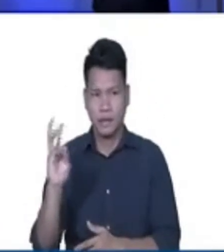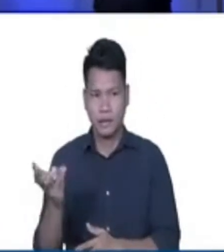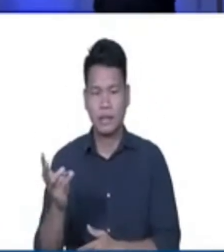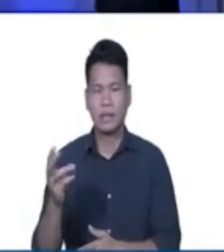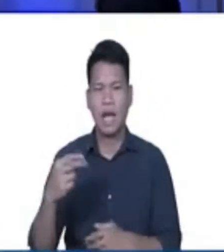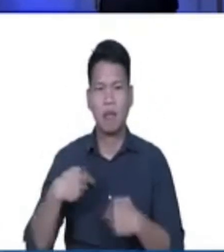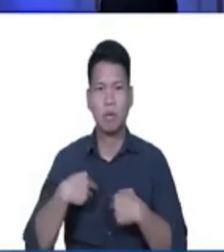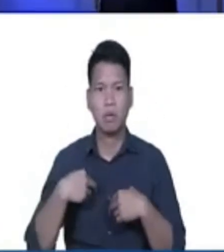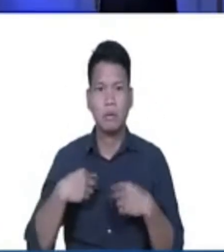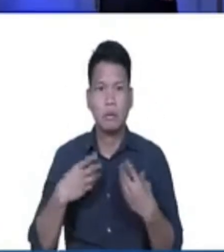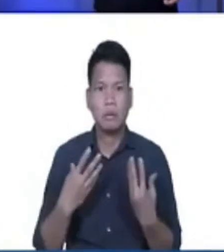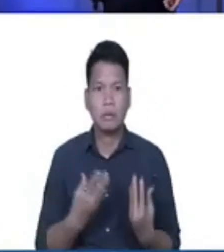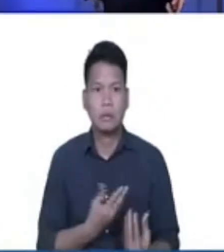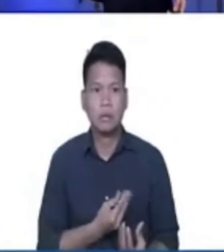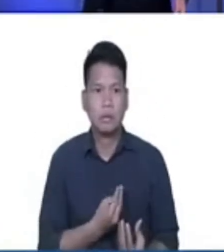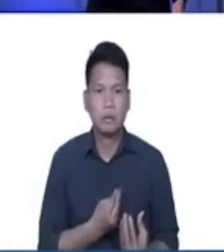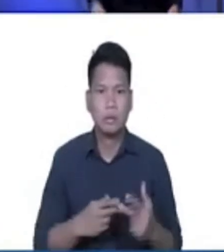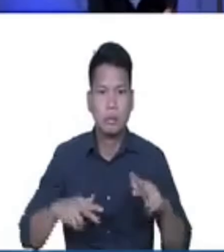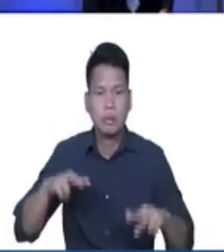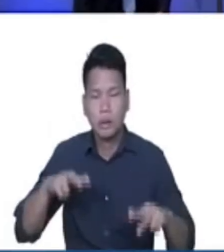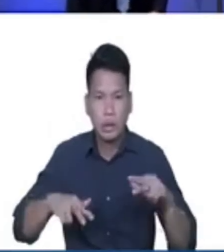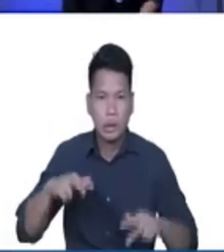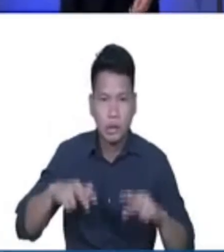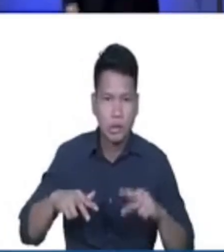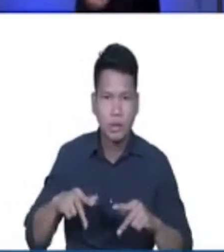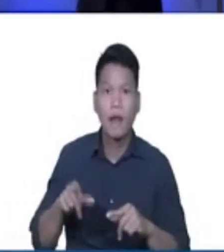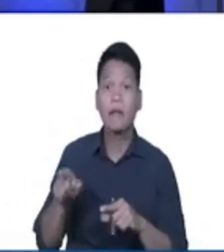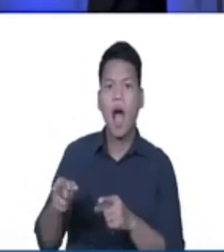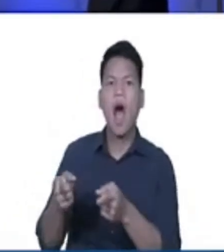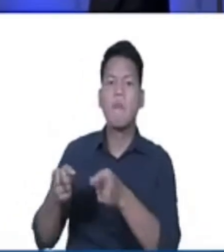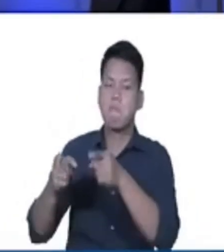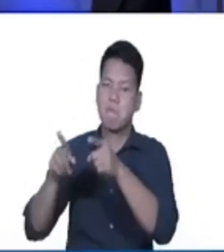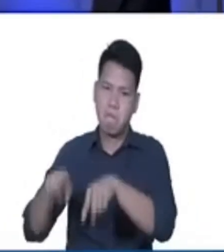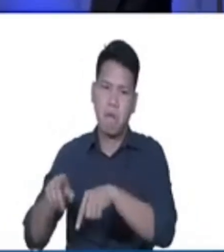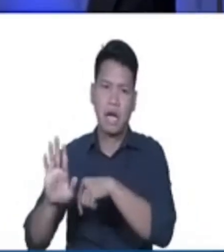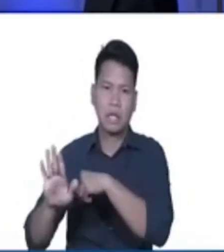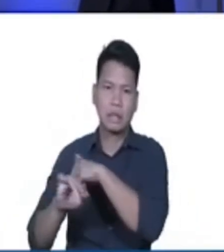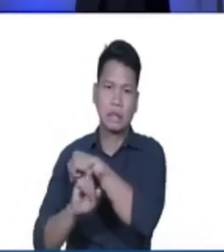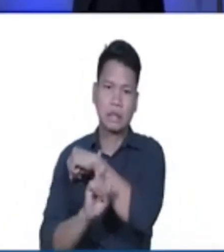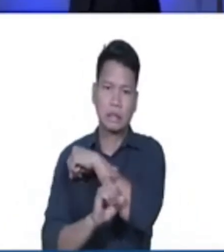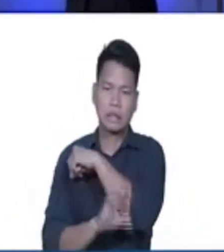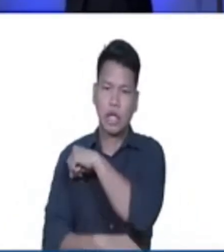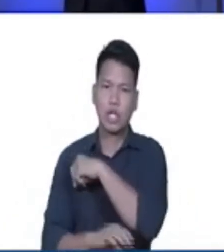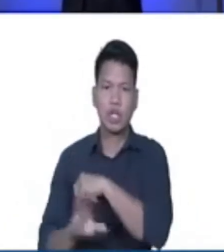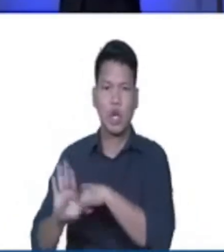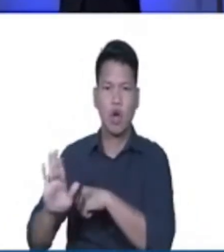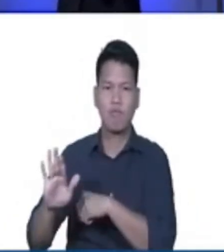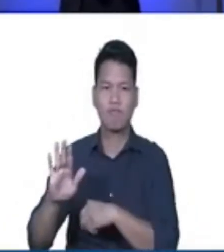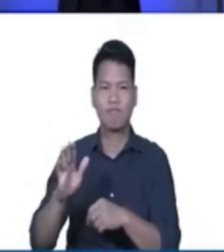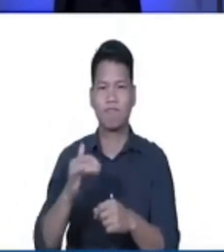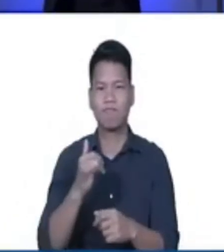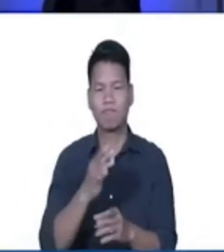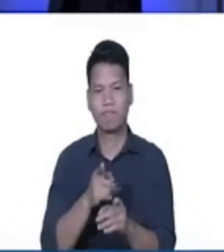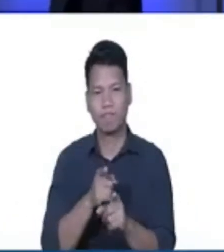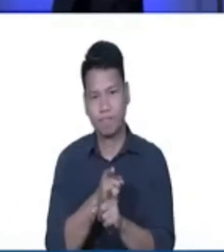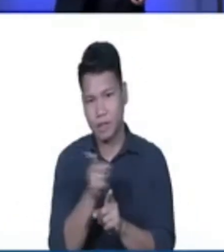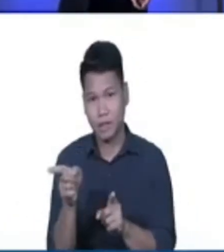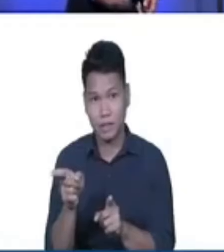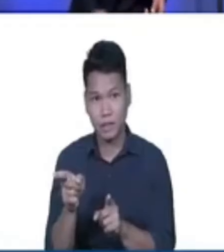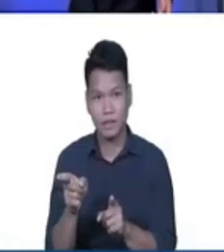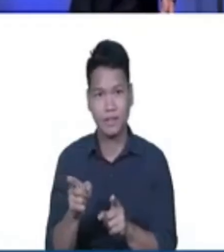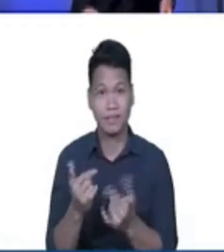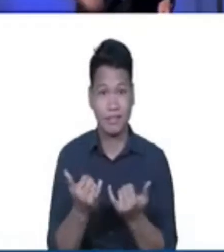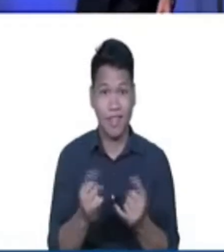eternal consequences ng kanilang pagkakasala. Kaya nga at ngayon, maraming mga pamilya ay